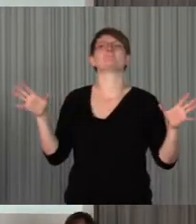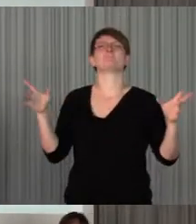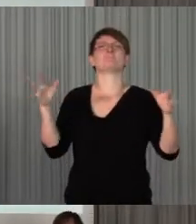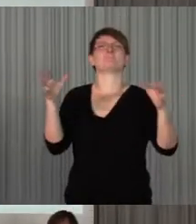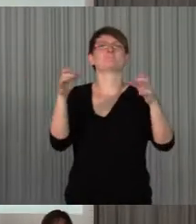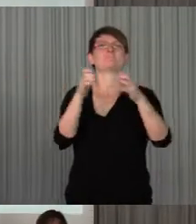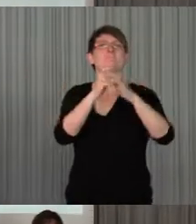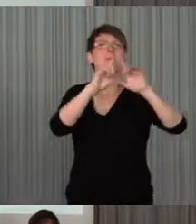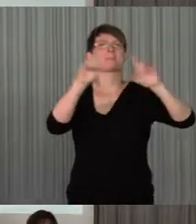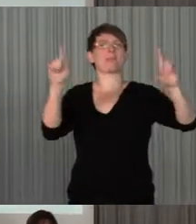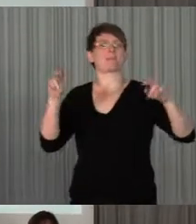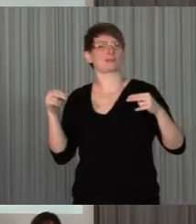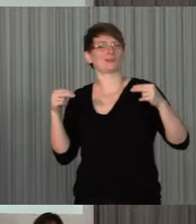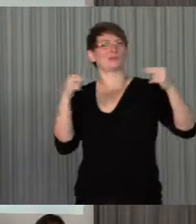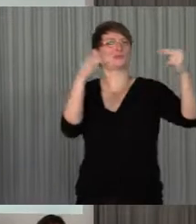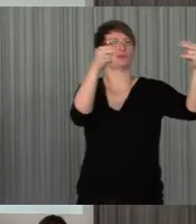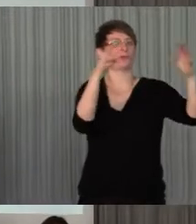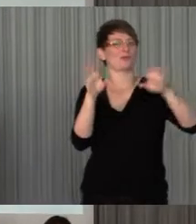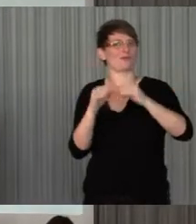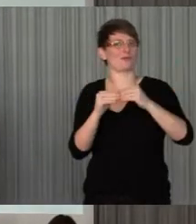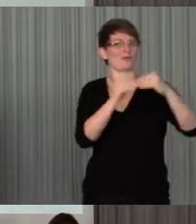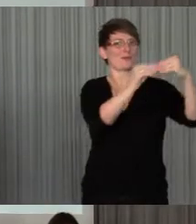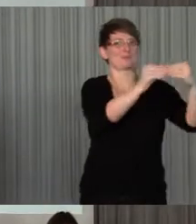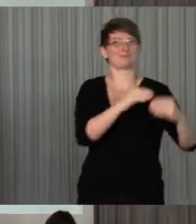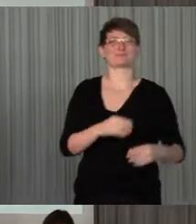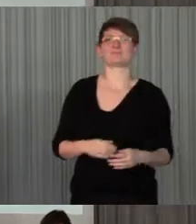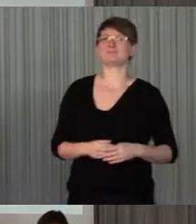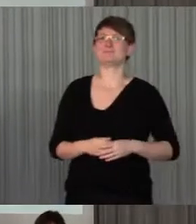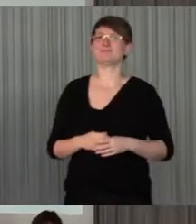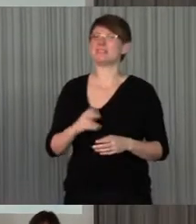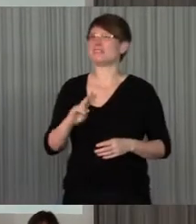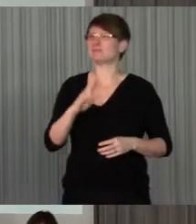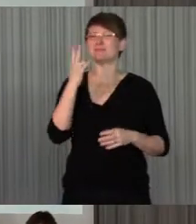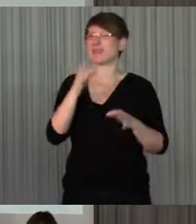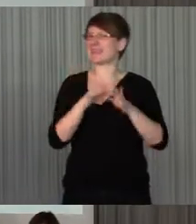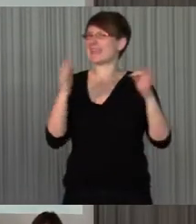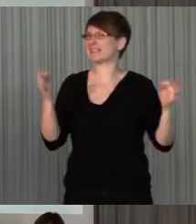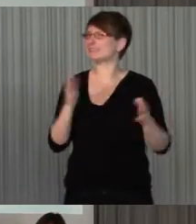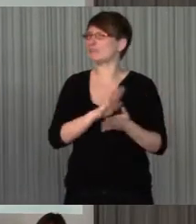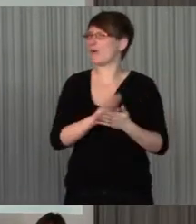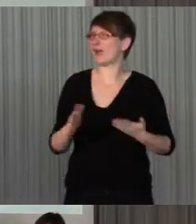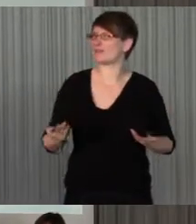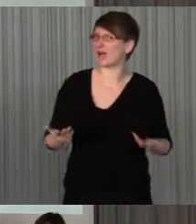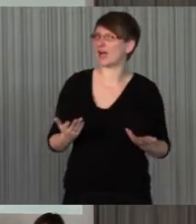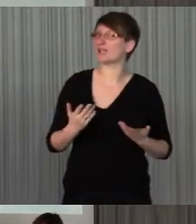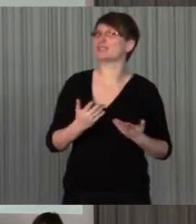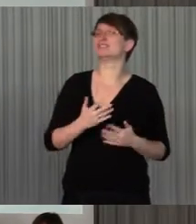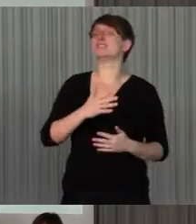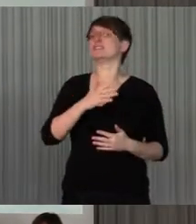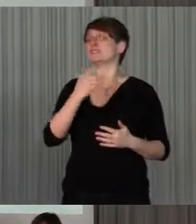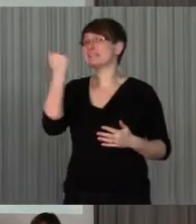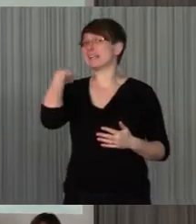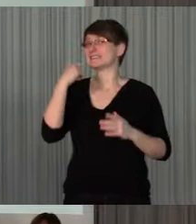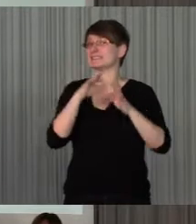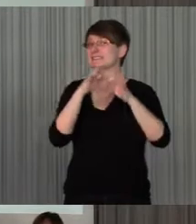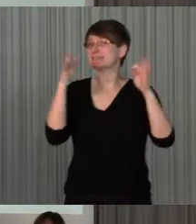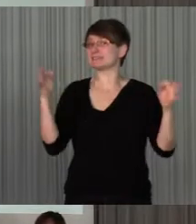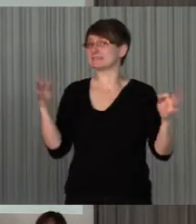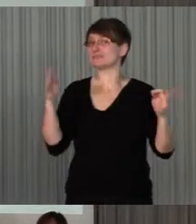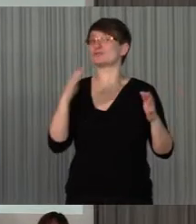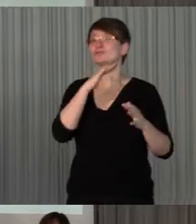abzuholen. Ich muss sagen, dass ich das jetzt am zweiten Tag gar nicht so einfach finde, also nachdem so viele Aspekte